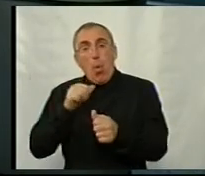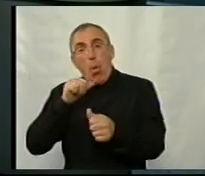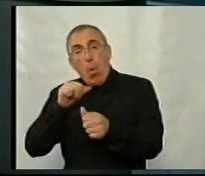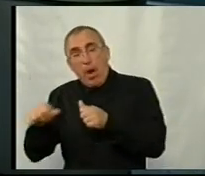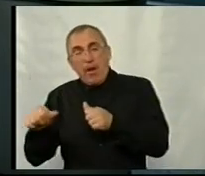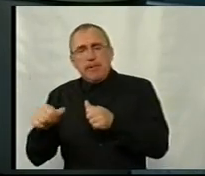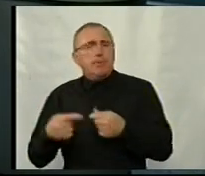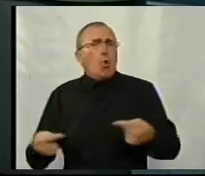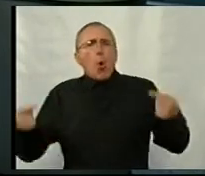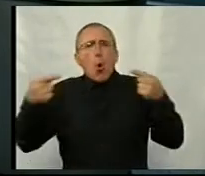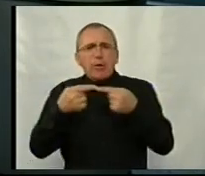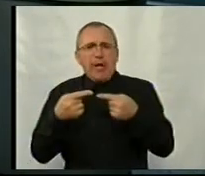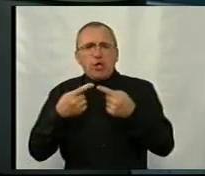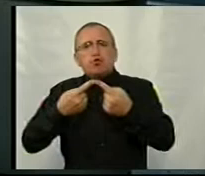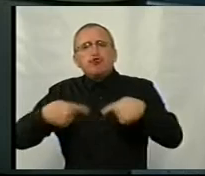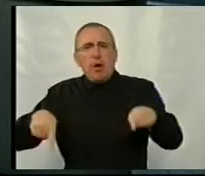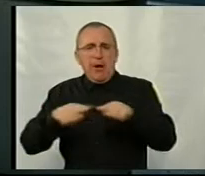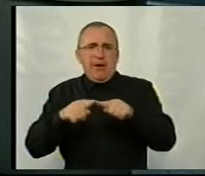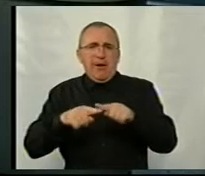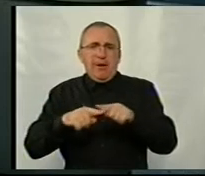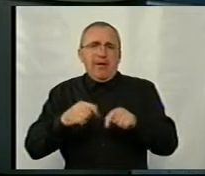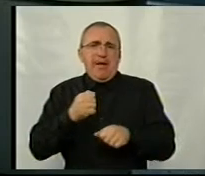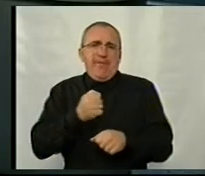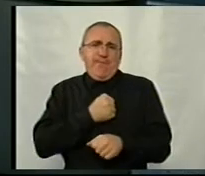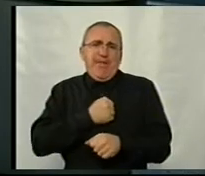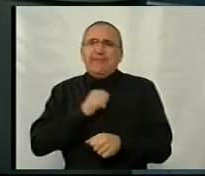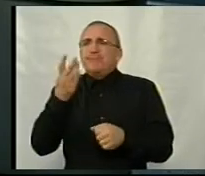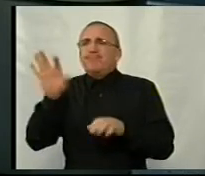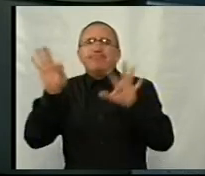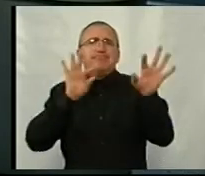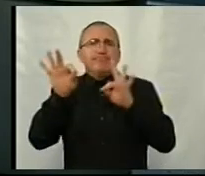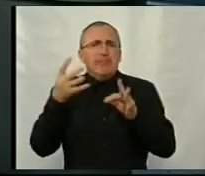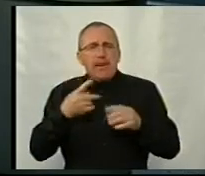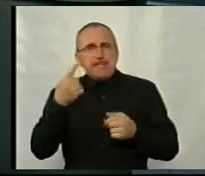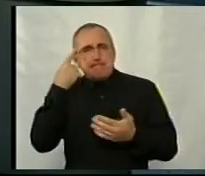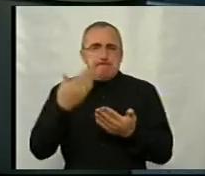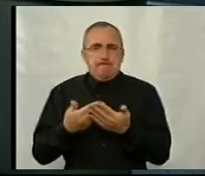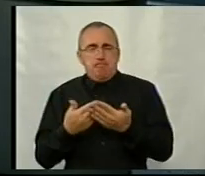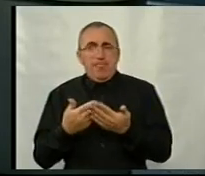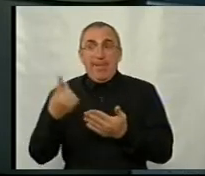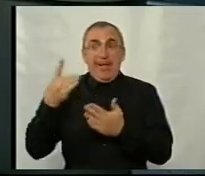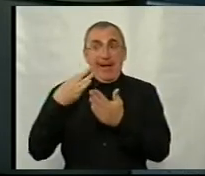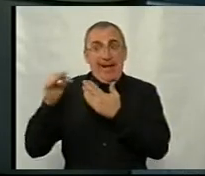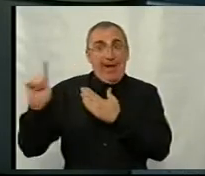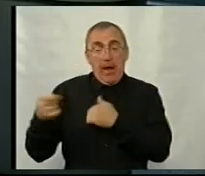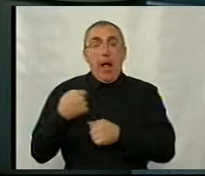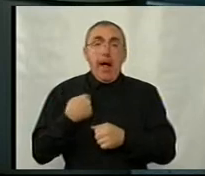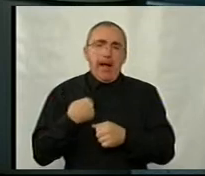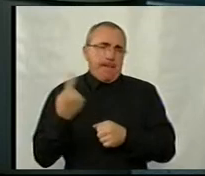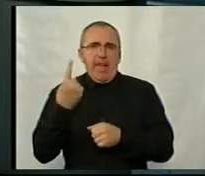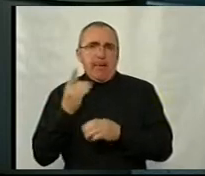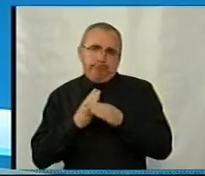конкретній частині, там, рід військ вибираю, то тут мені треба так підгадати, щоб не ви мене призвали, а я прийшов